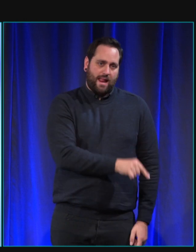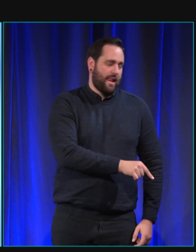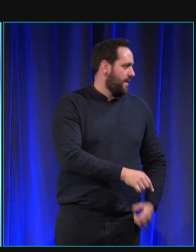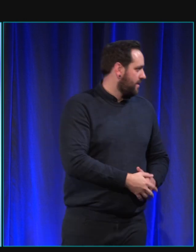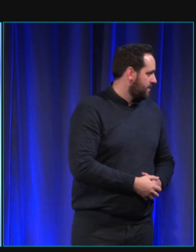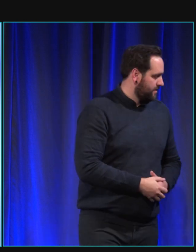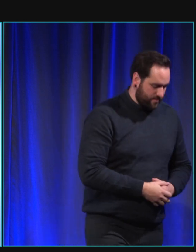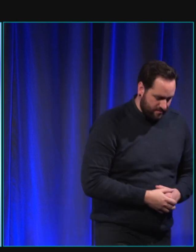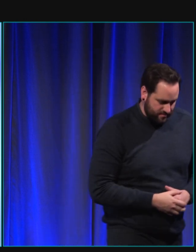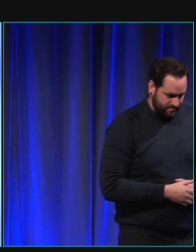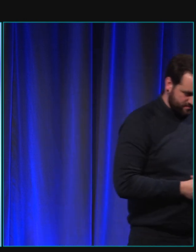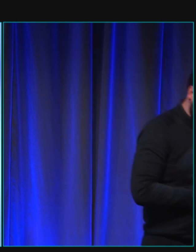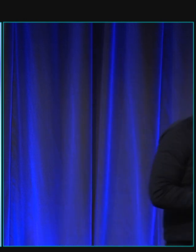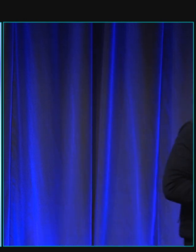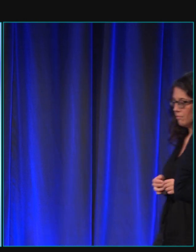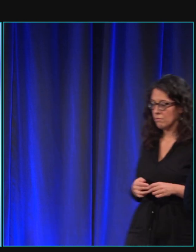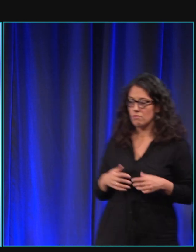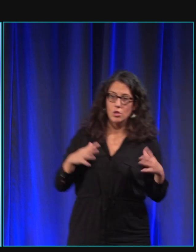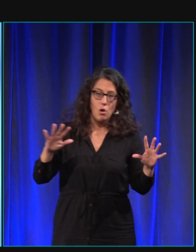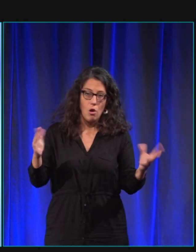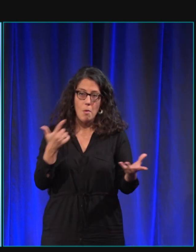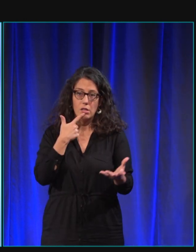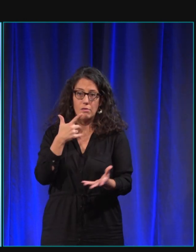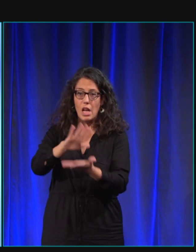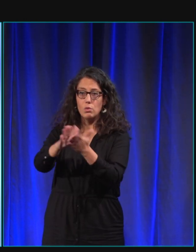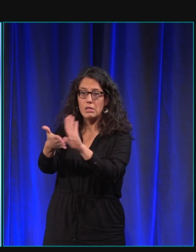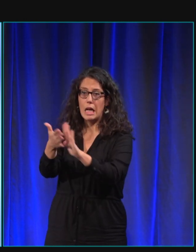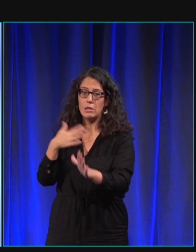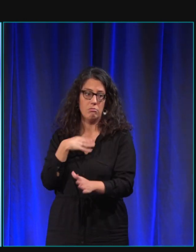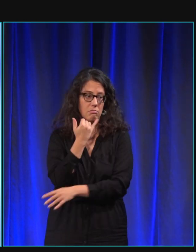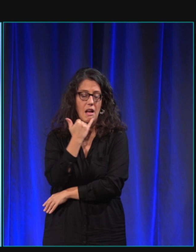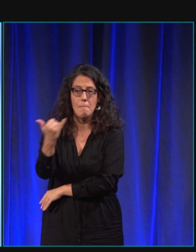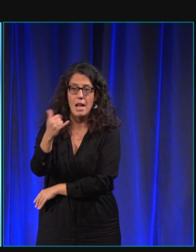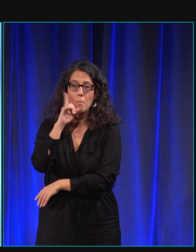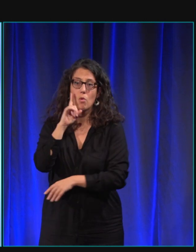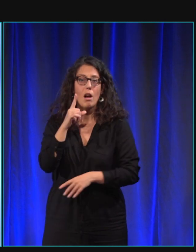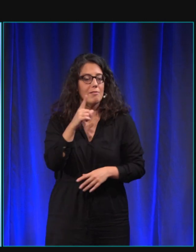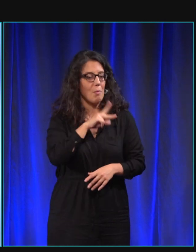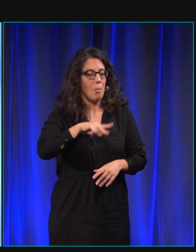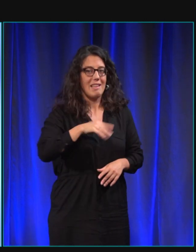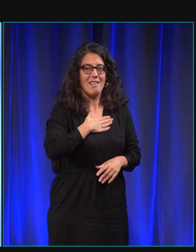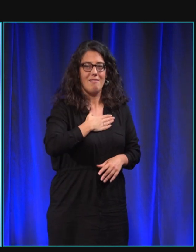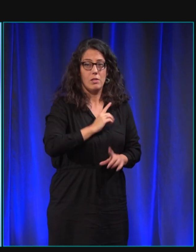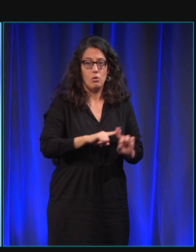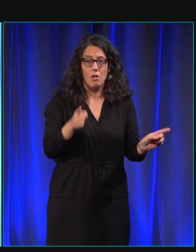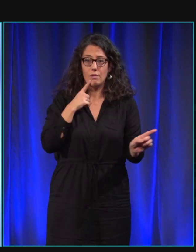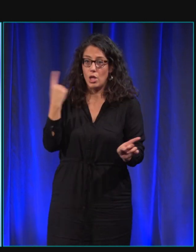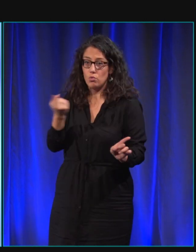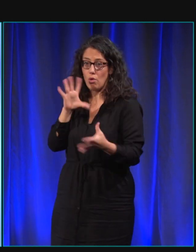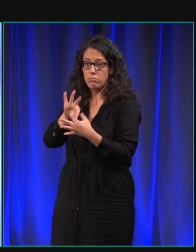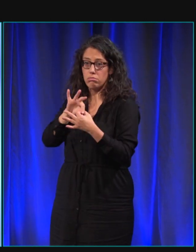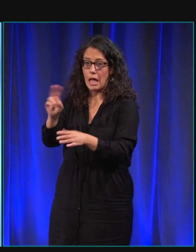et on a dû appeler le centre et parce que aussi comme elle nous appartient pas on est toujours en lien avec le centre et avec les éducateurs